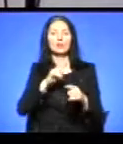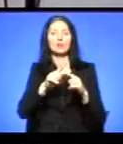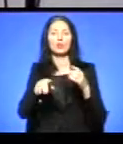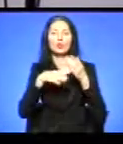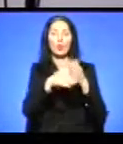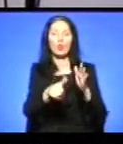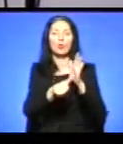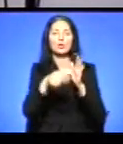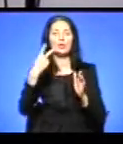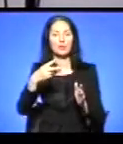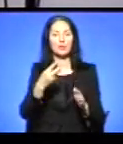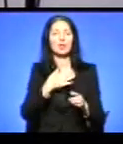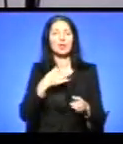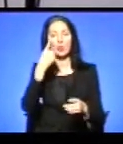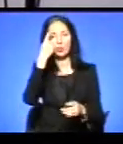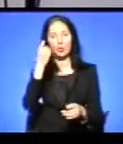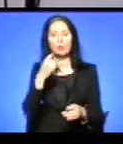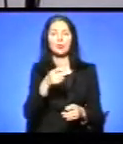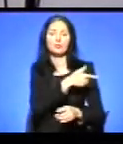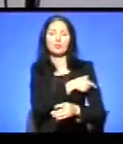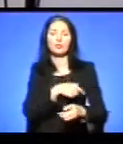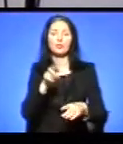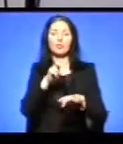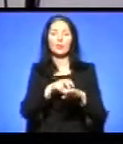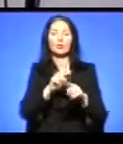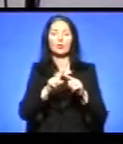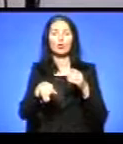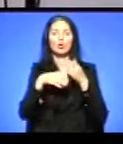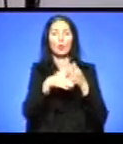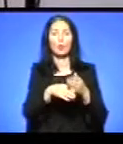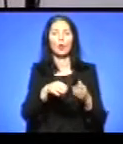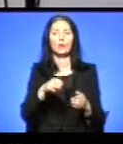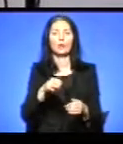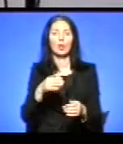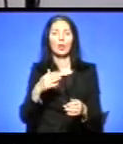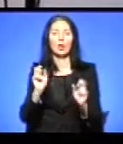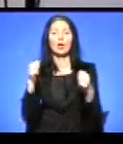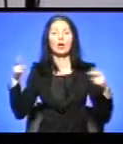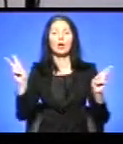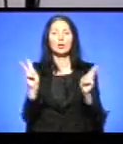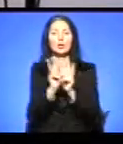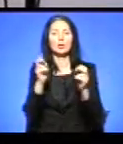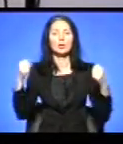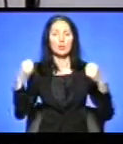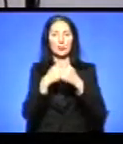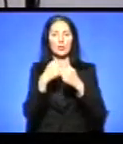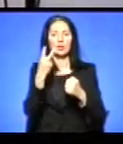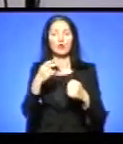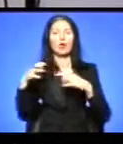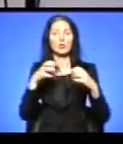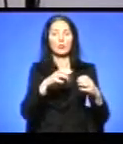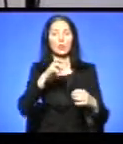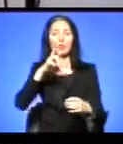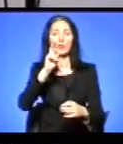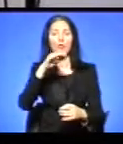.20. Нам про це повідомила черговий лікар швидкої Вікторія Андріуці. Зіткнулись два автомобілі марки «Фольксваген Гольф» та